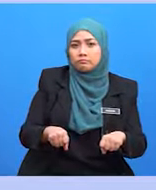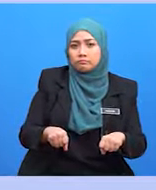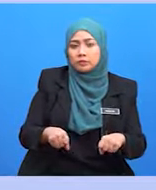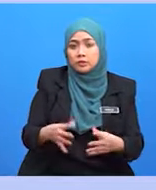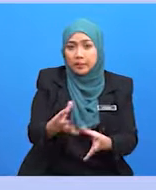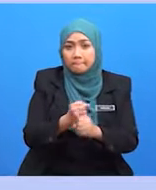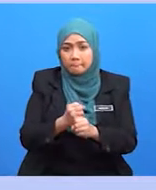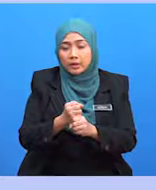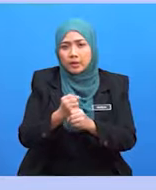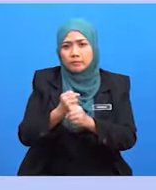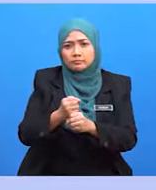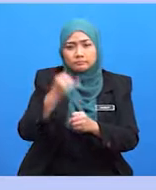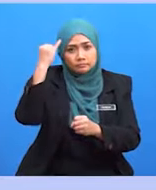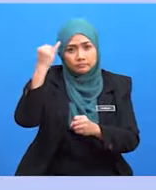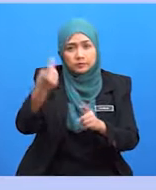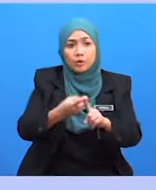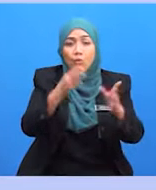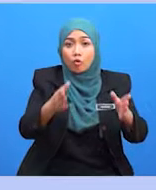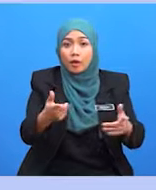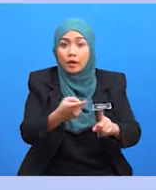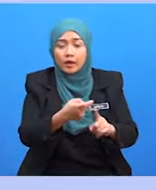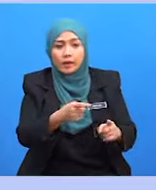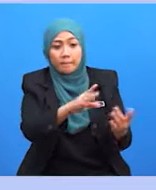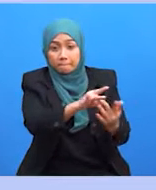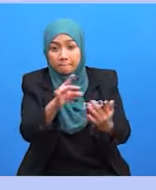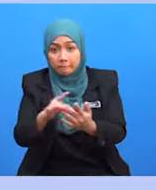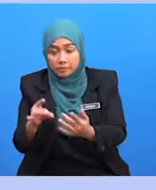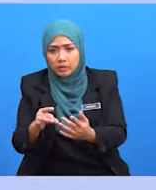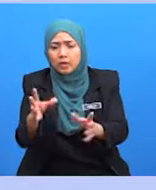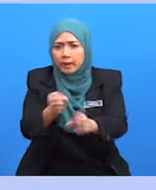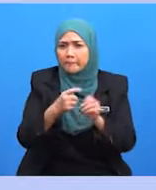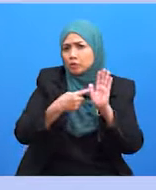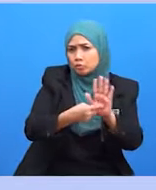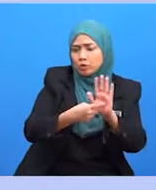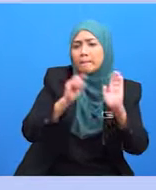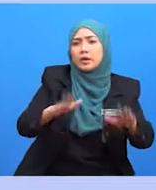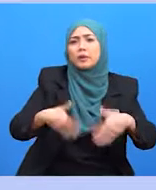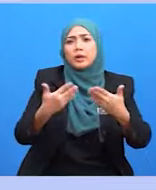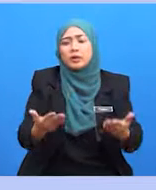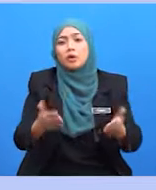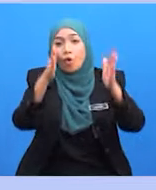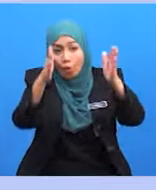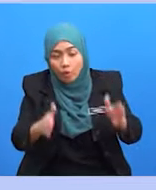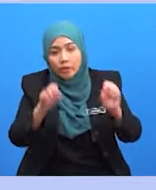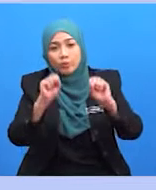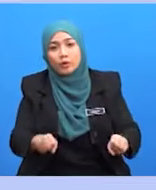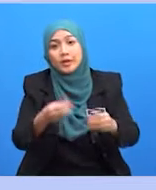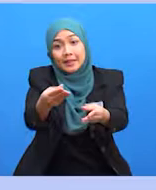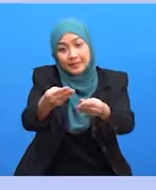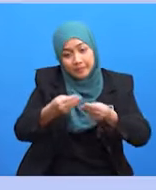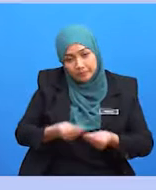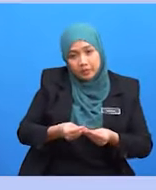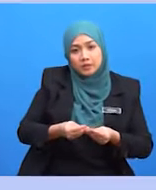yang paling produktif mengenai karya seni anda kerana dapat menunjukkan bagaimana pelanggan akan menerima jenama anda.